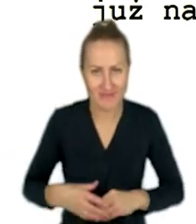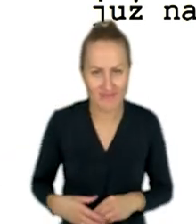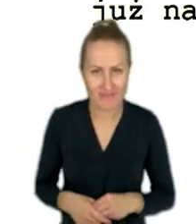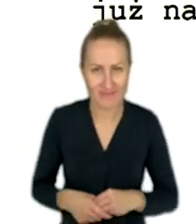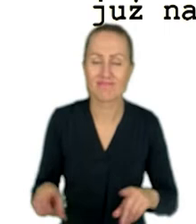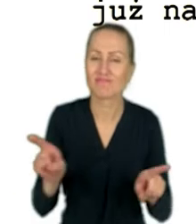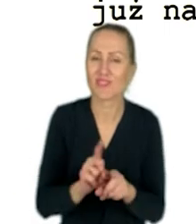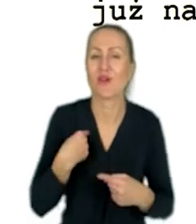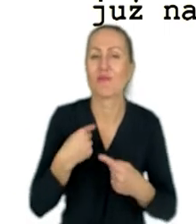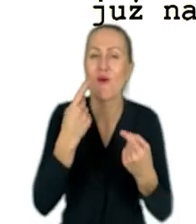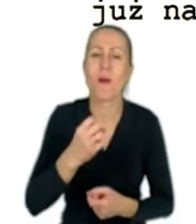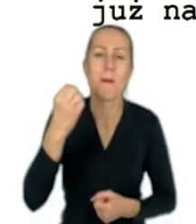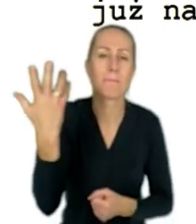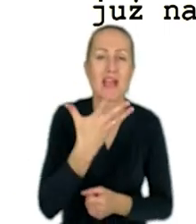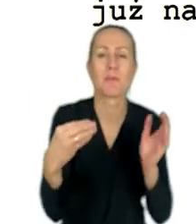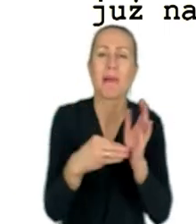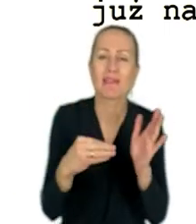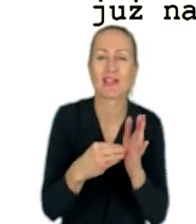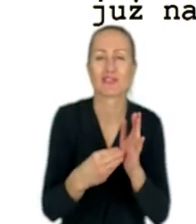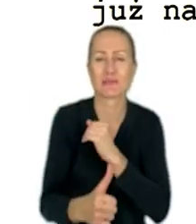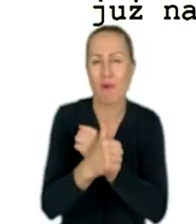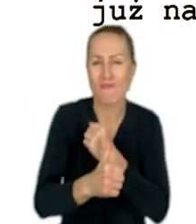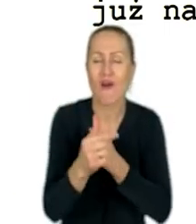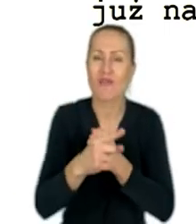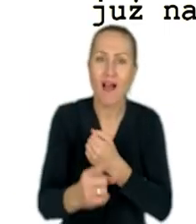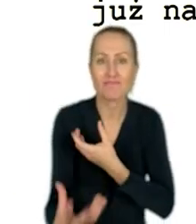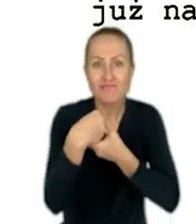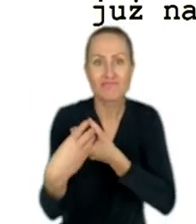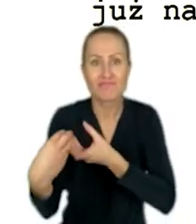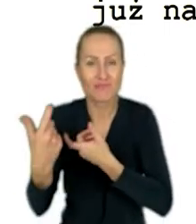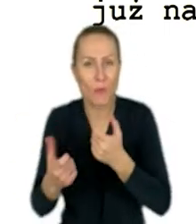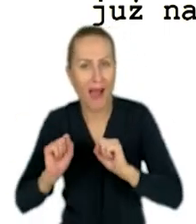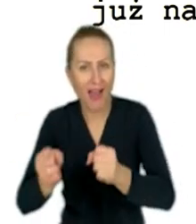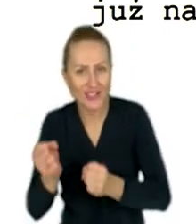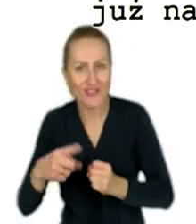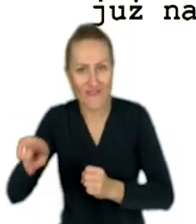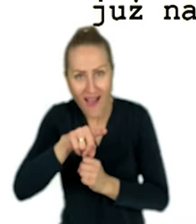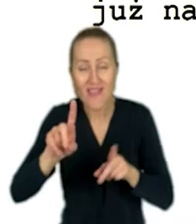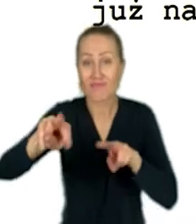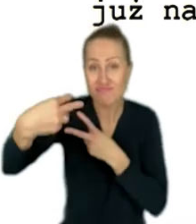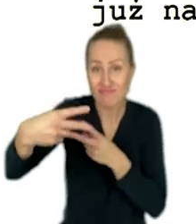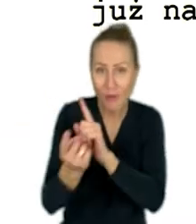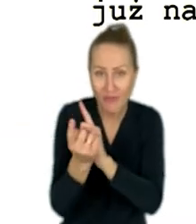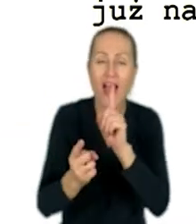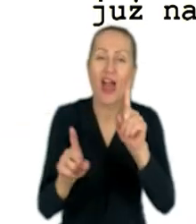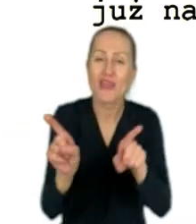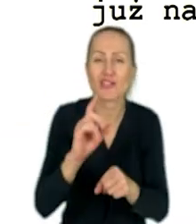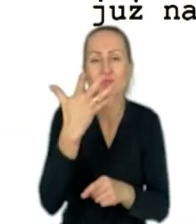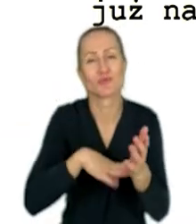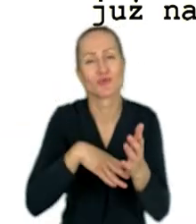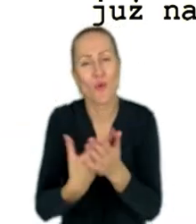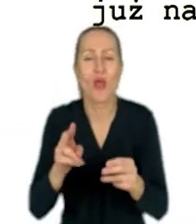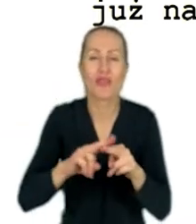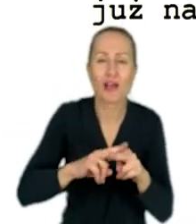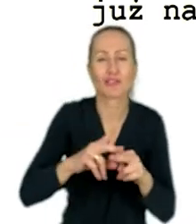o pięciu praktycznych zasadach angażowania publiczności online oraz podam wam pięć przykładów, narzędzi i pomysłów, jak ich